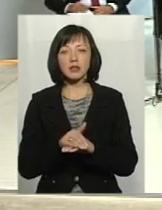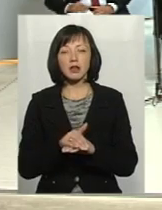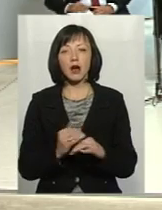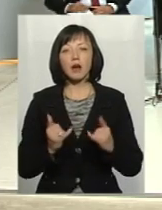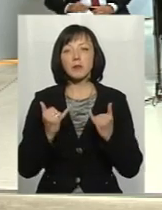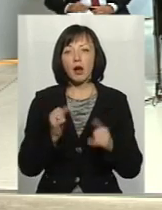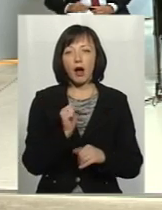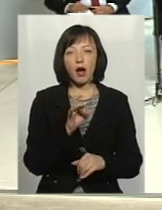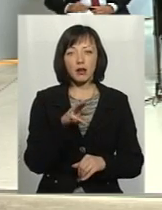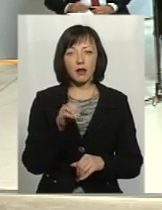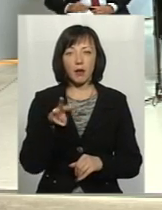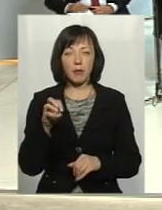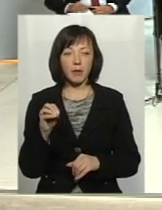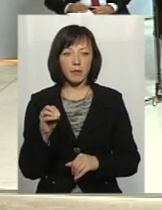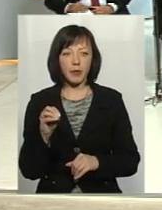Артеме,